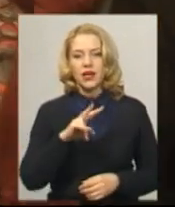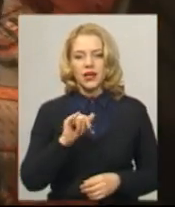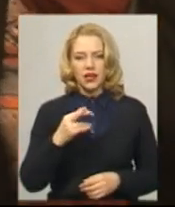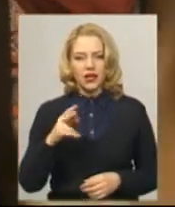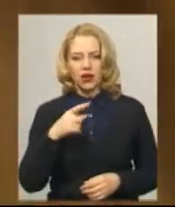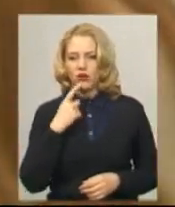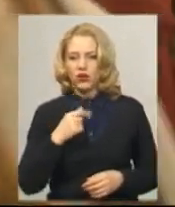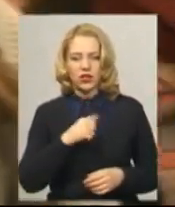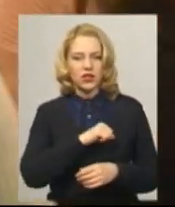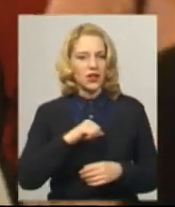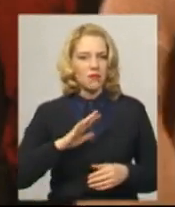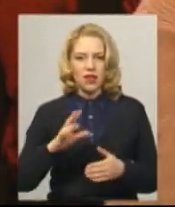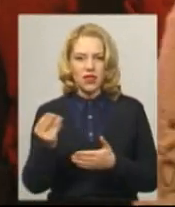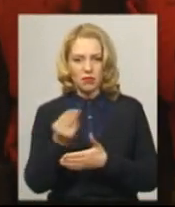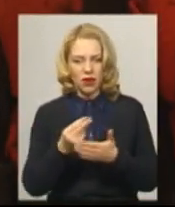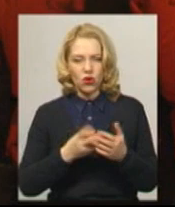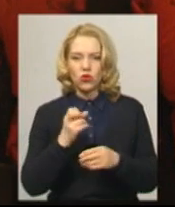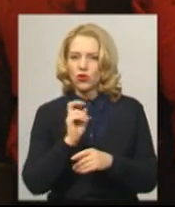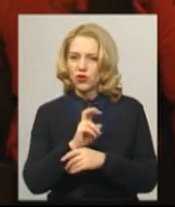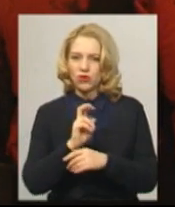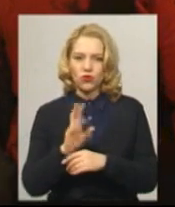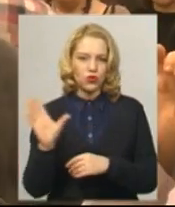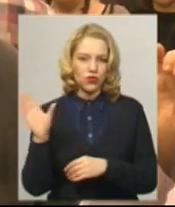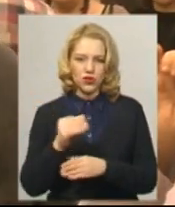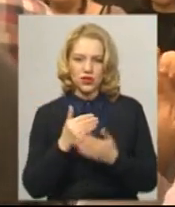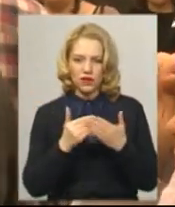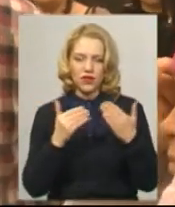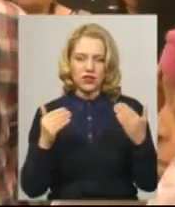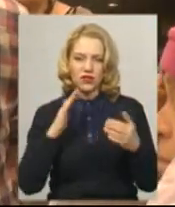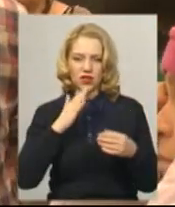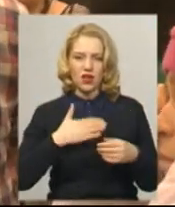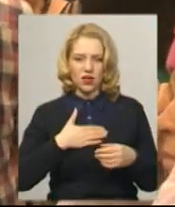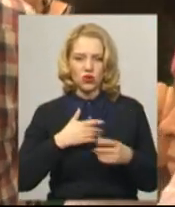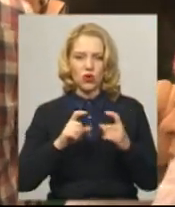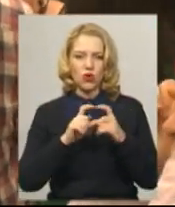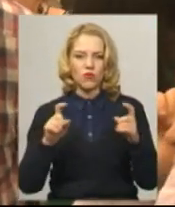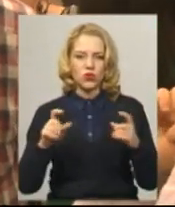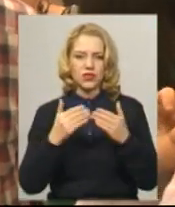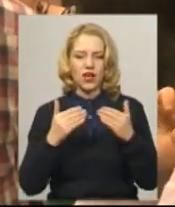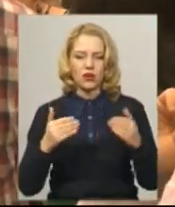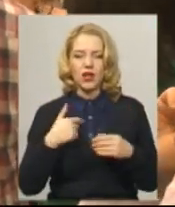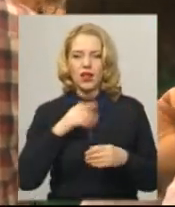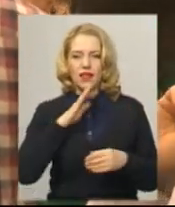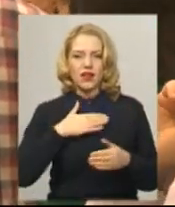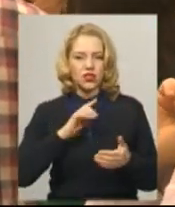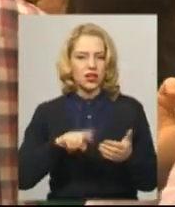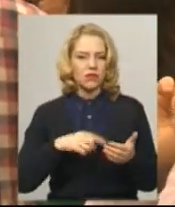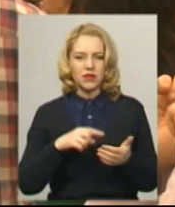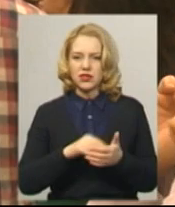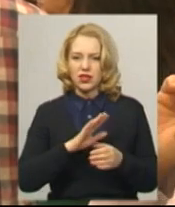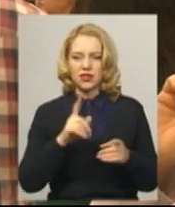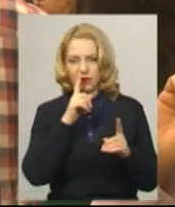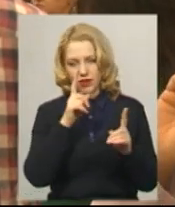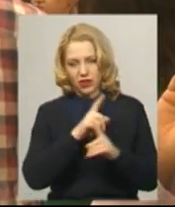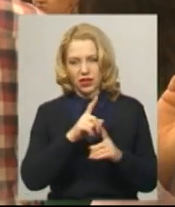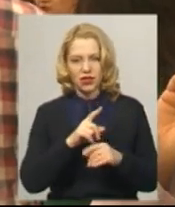каже, регулярно відвідує усі виставки в художньому музеї. Наше місто не таке велике, земля слухом повністю, я